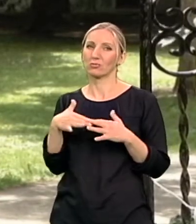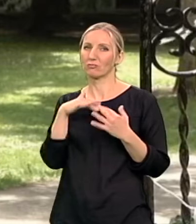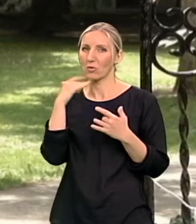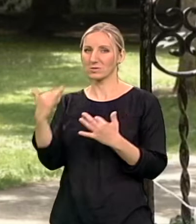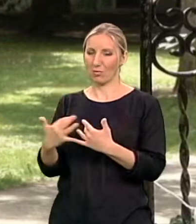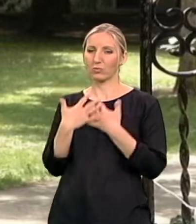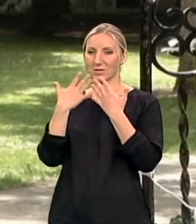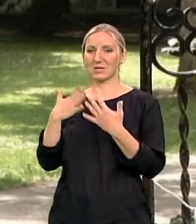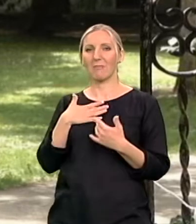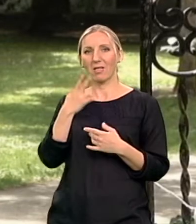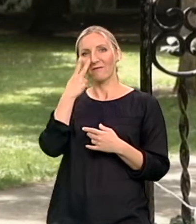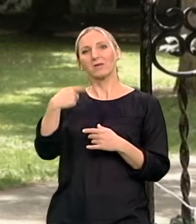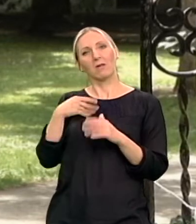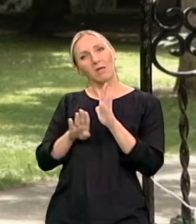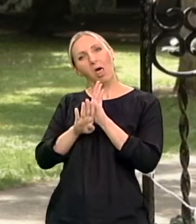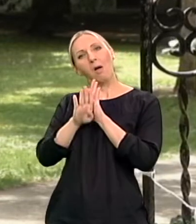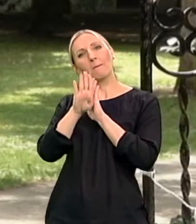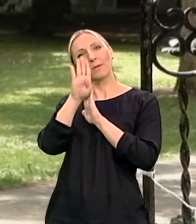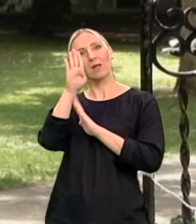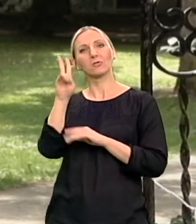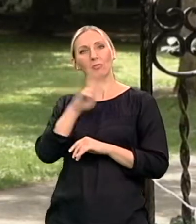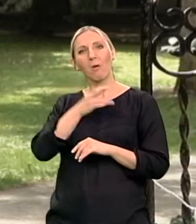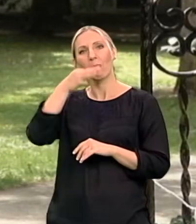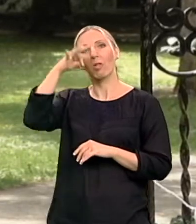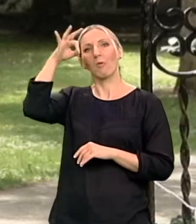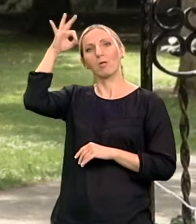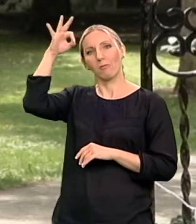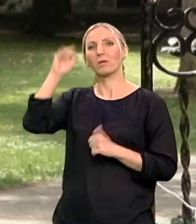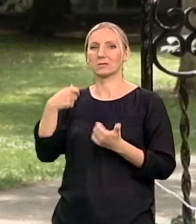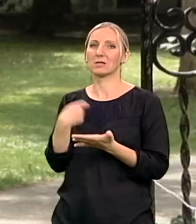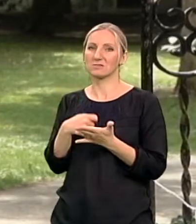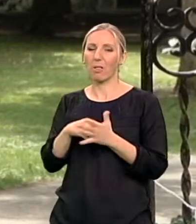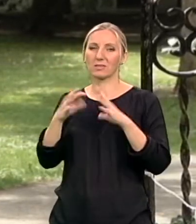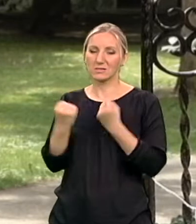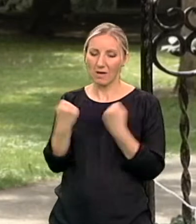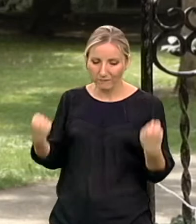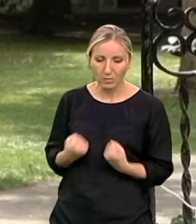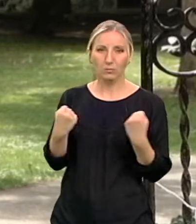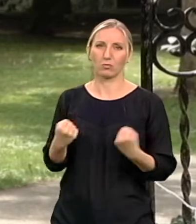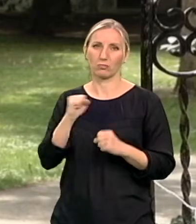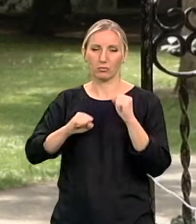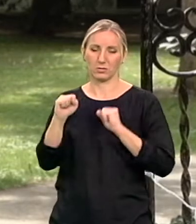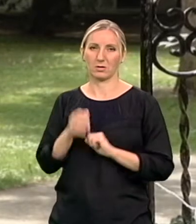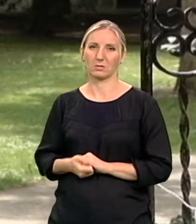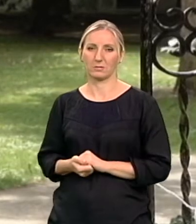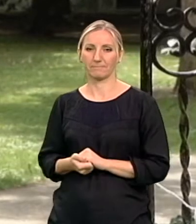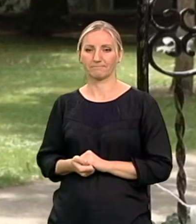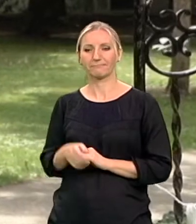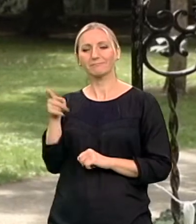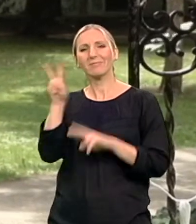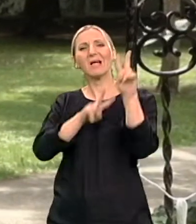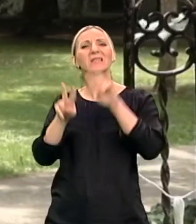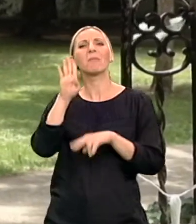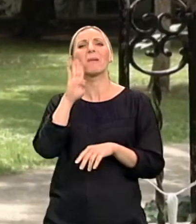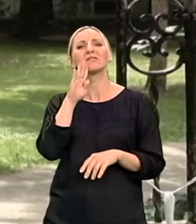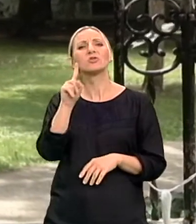napredujem, da imam nekog pomaka na bolje i da se isplati sa taj radi trudu. A reci mi sam tretman matičnim ćelijima šta je